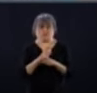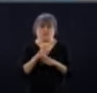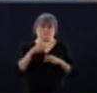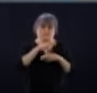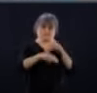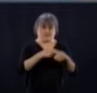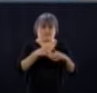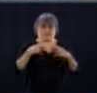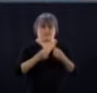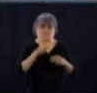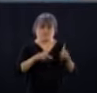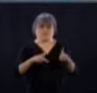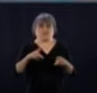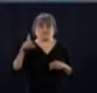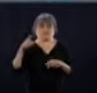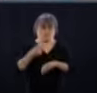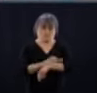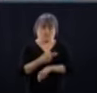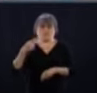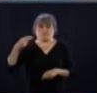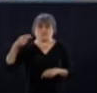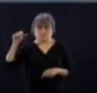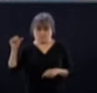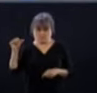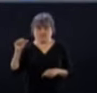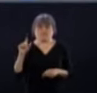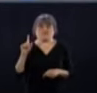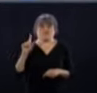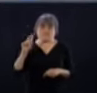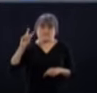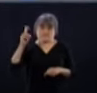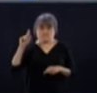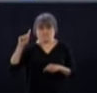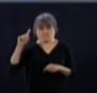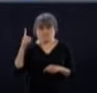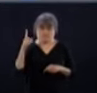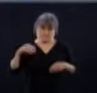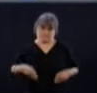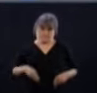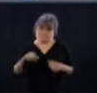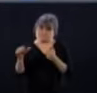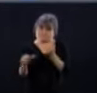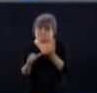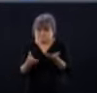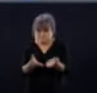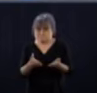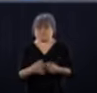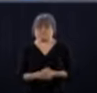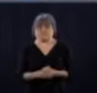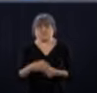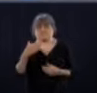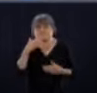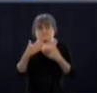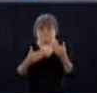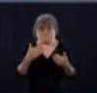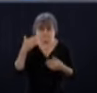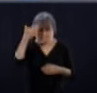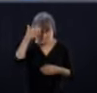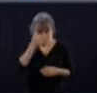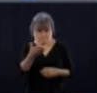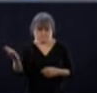Horacio Arruda. Alors, Mme la vice-première ministre, à vous la parole. Merci beaucoup. Bonjour tout le monde. Donc, je vais